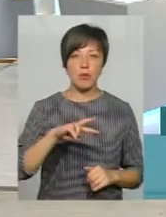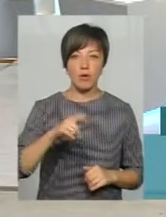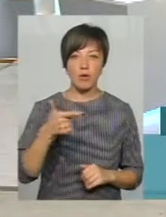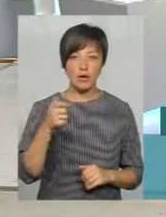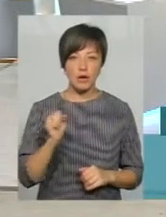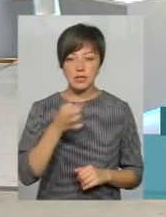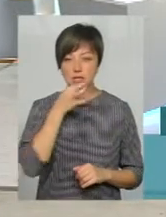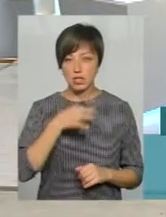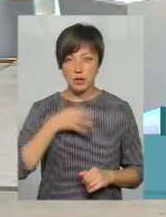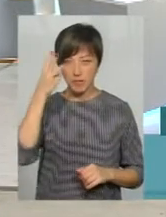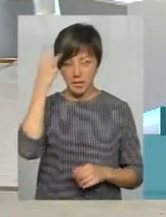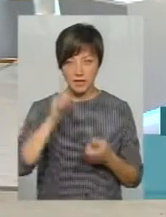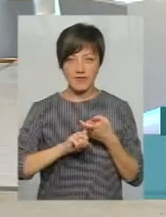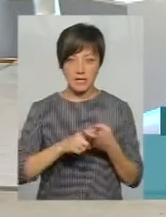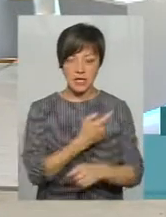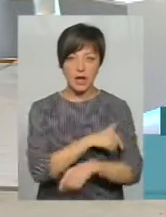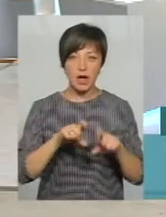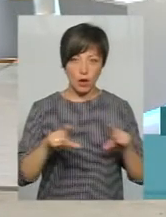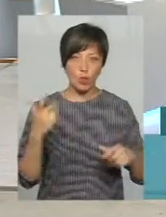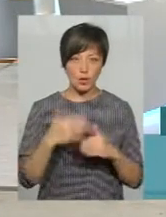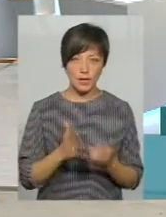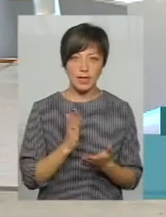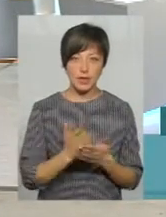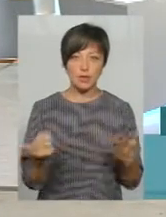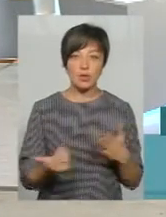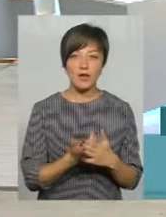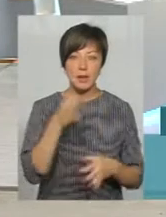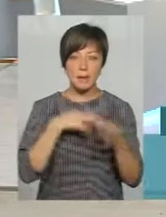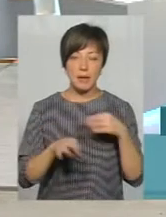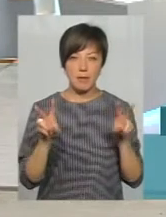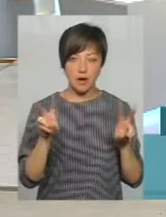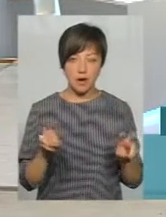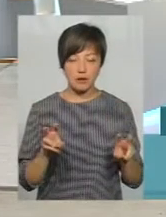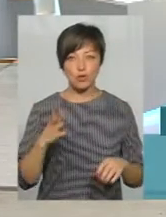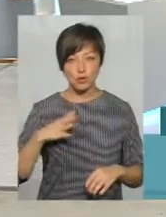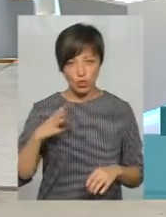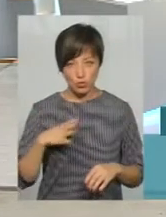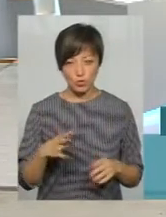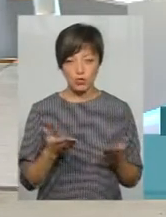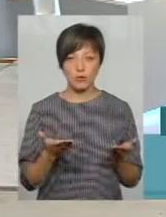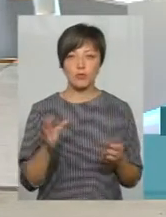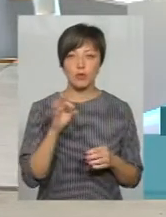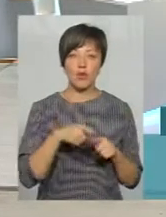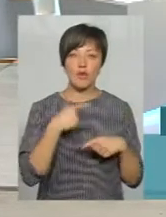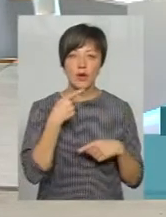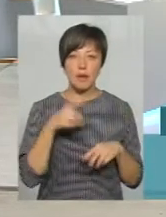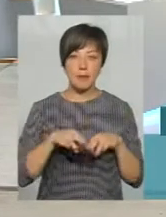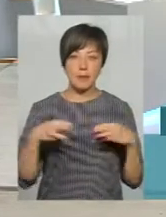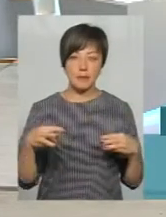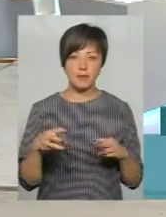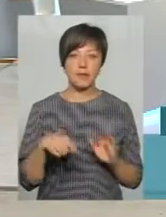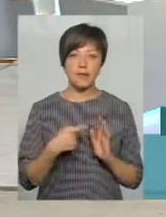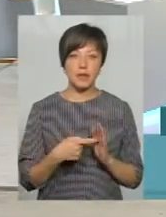Хмельницькій інфекційній лікарні вже є цей інноваційний препарат? Чи його очікують про те, що говорила пані Ольга? Ми не